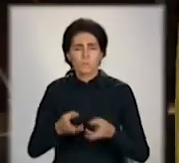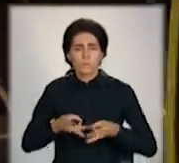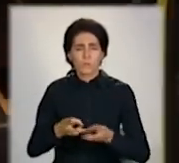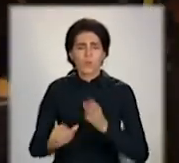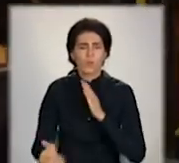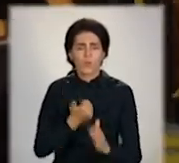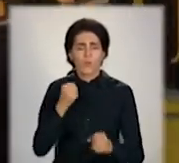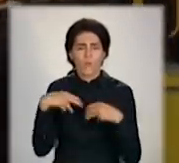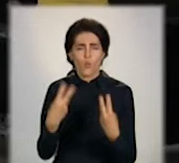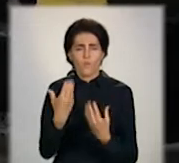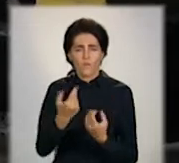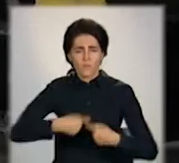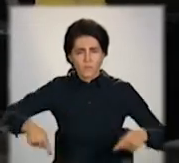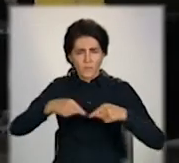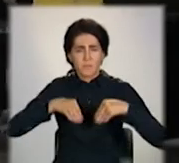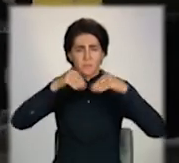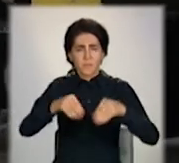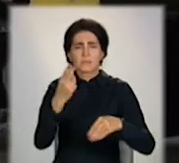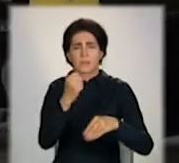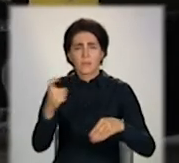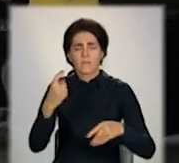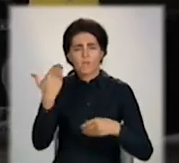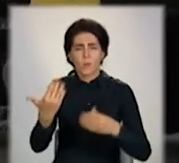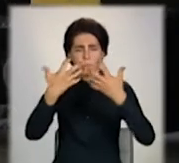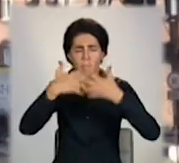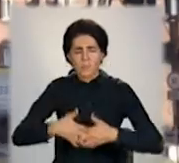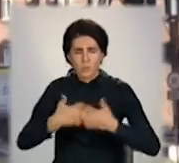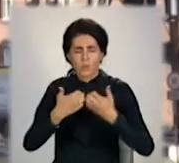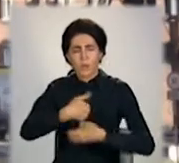вогнетривку футировку, а в цеху полагодили механічне обладнання.